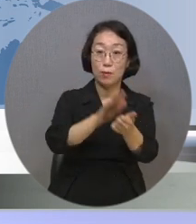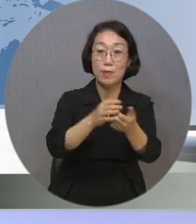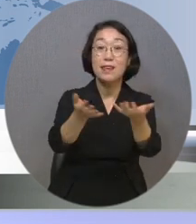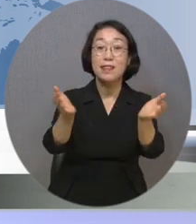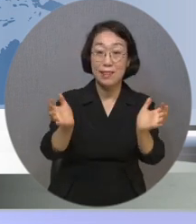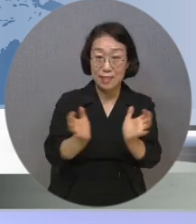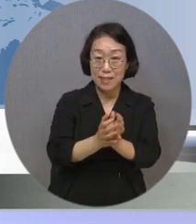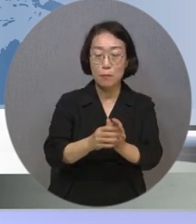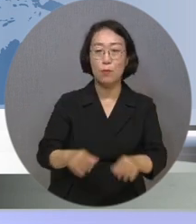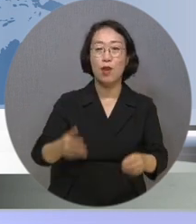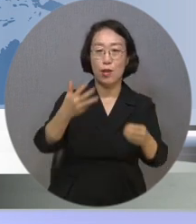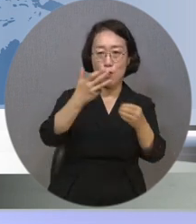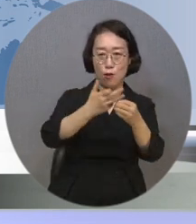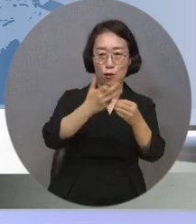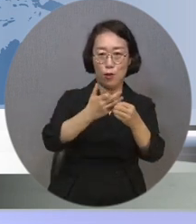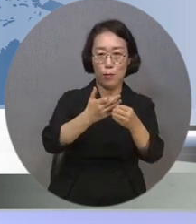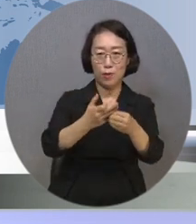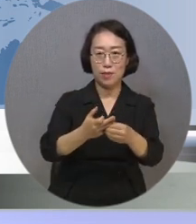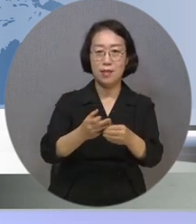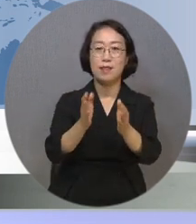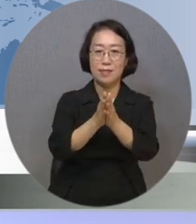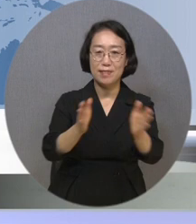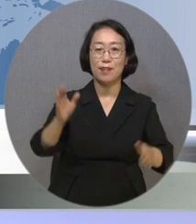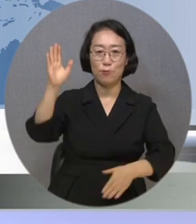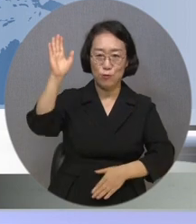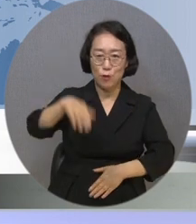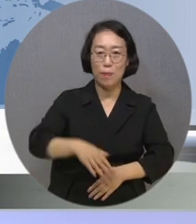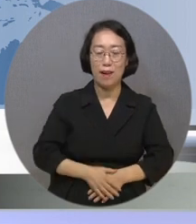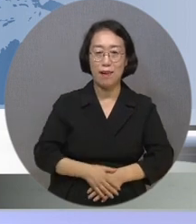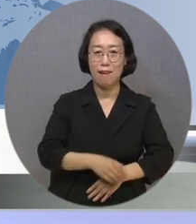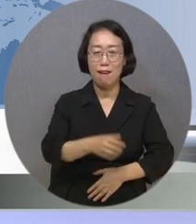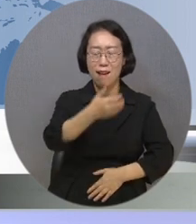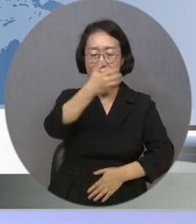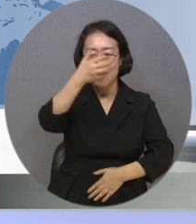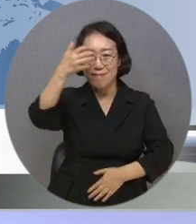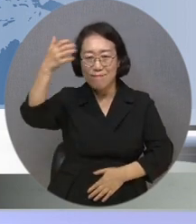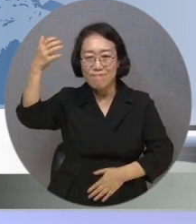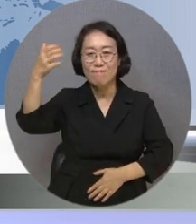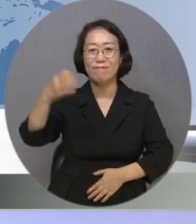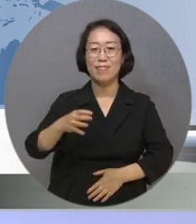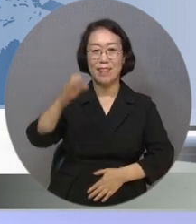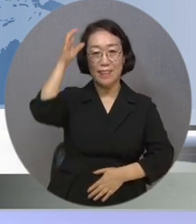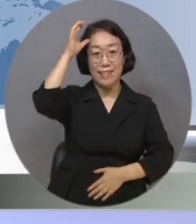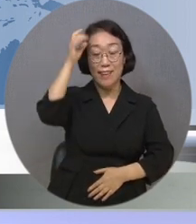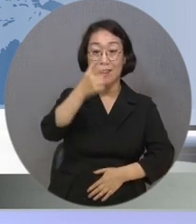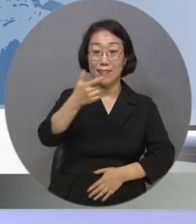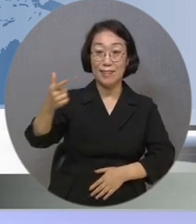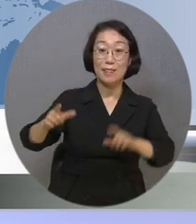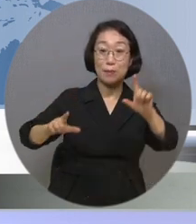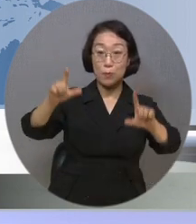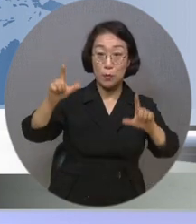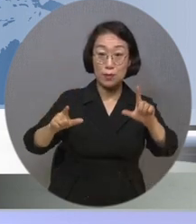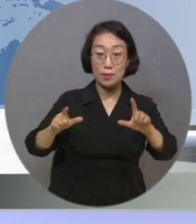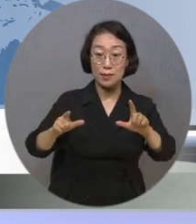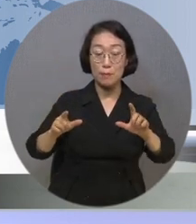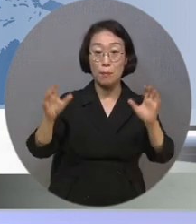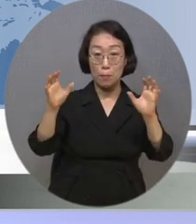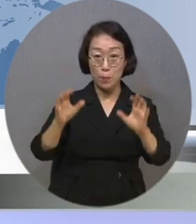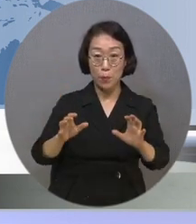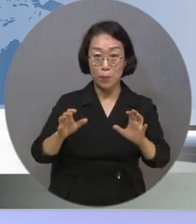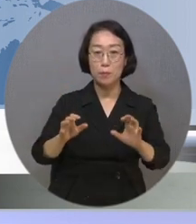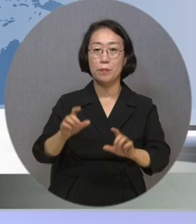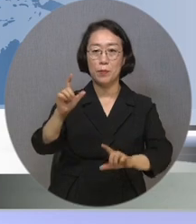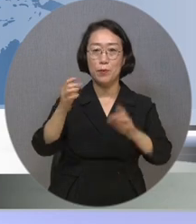18번째 도전에 나섰습니다. 단원들의 부푼 기대감과 뜨거운 열정을 느낄 수 있었던 발대식 현장에